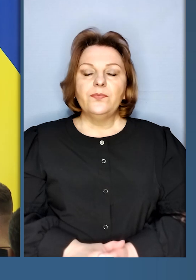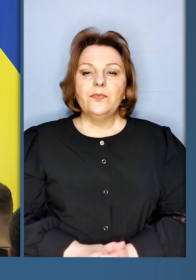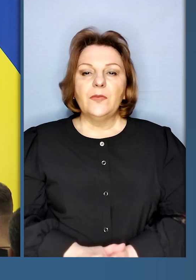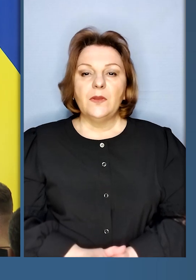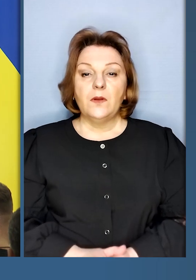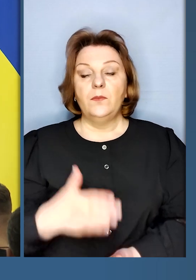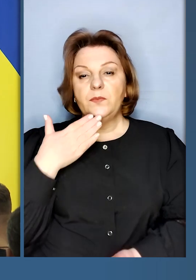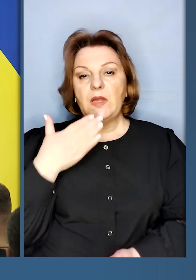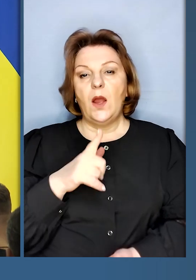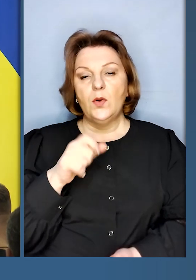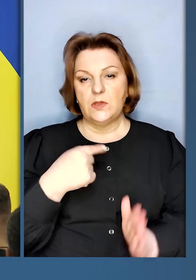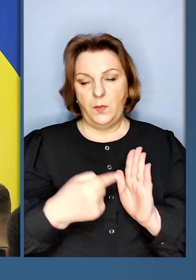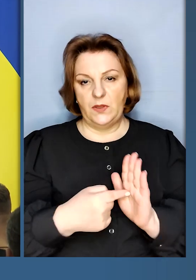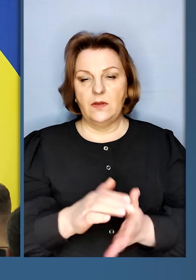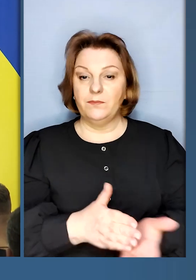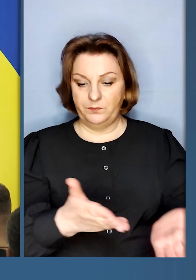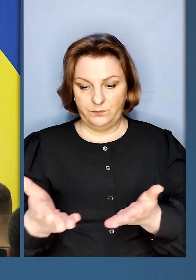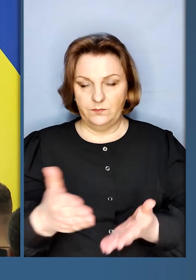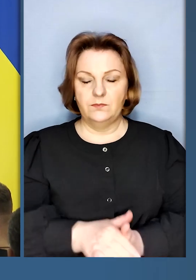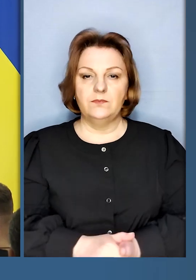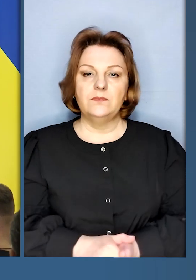Дякую за запитання.